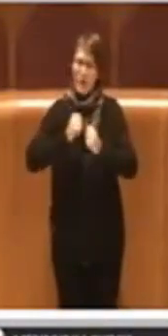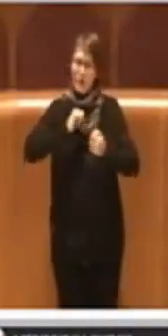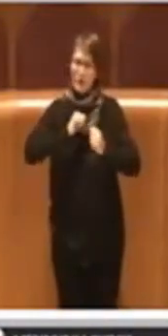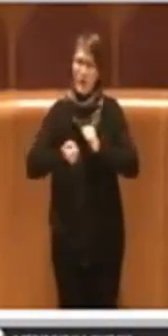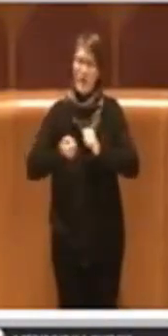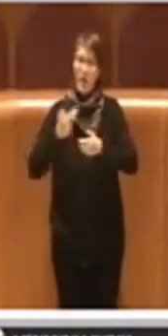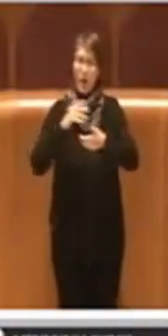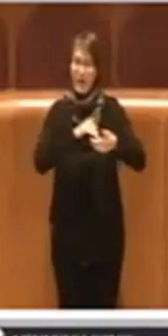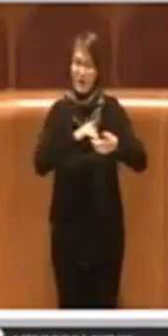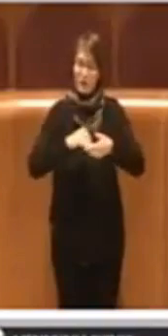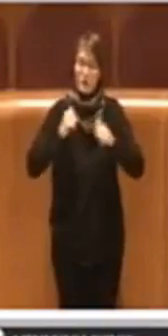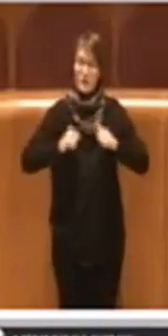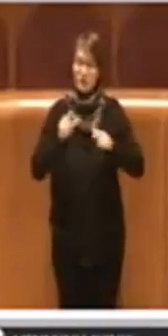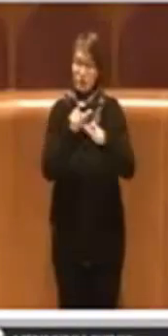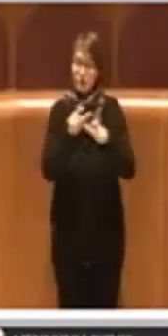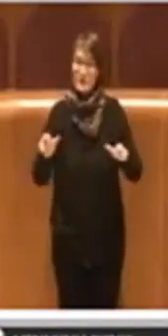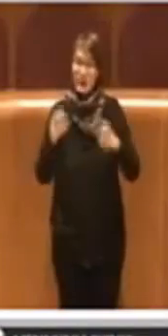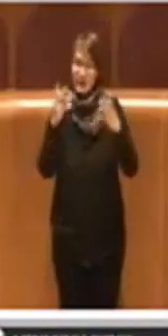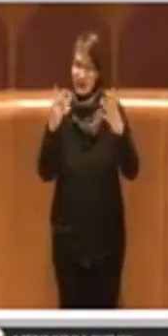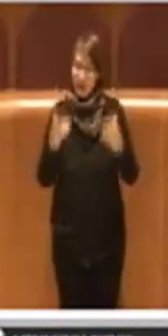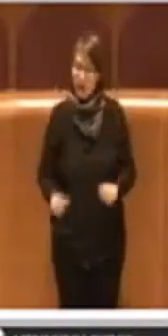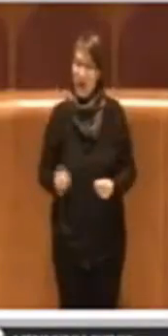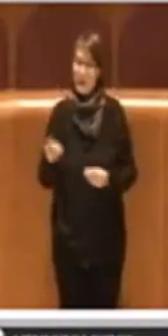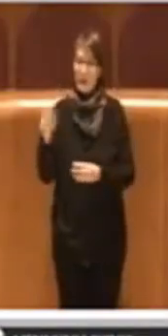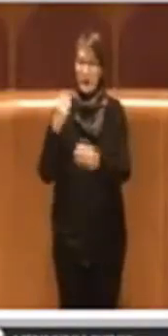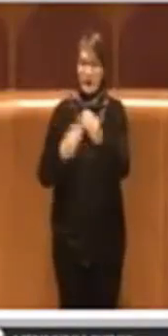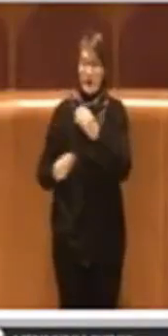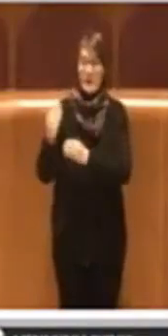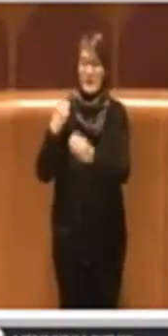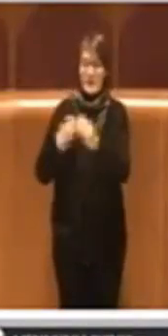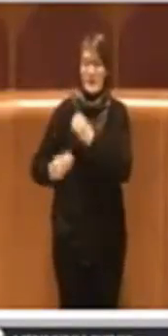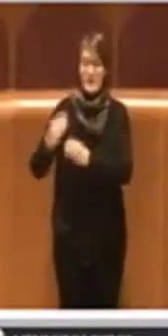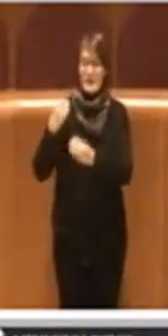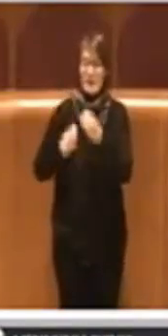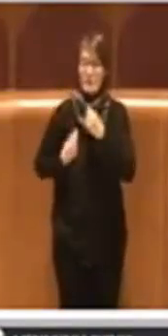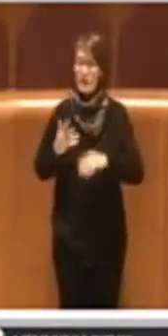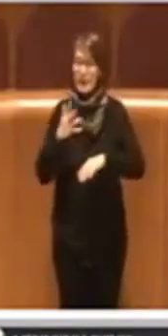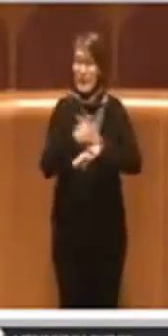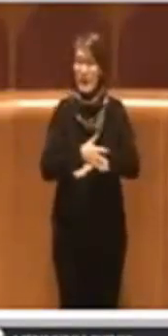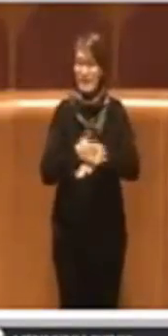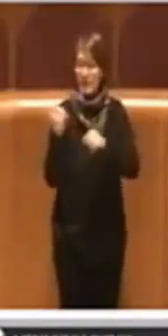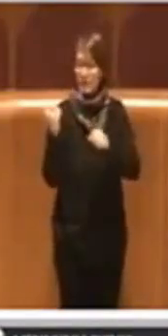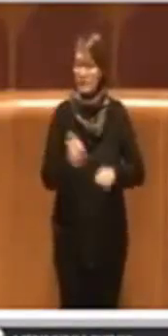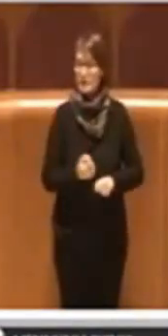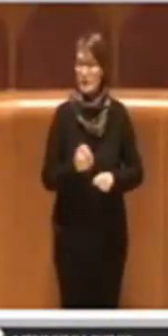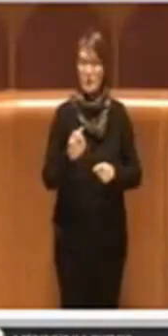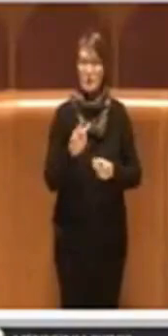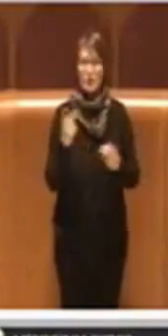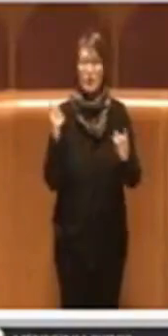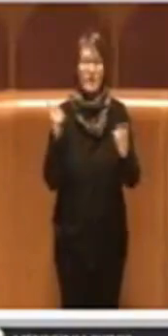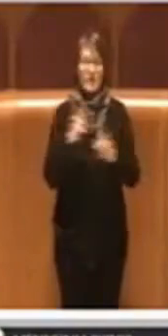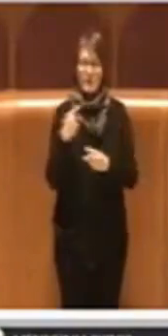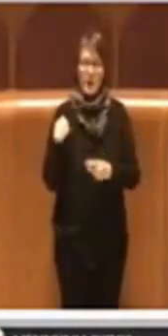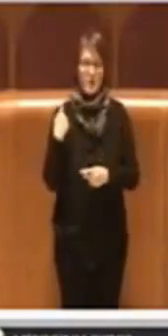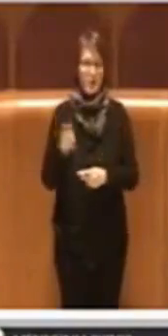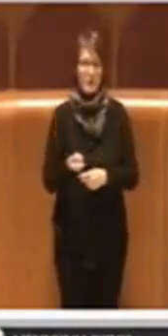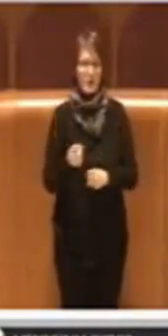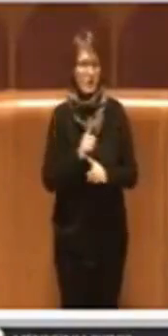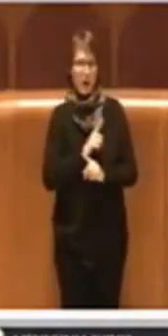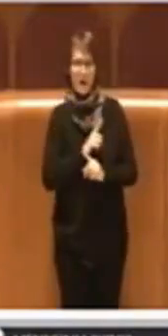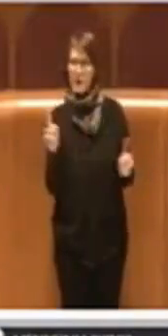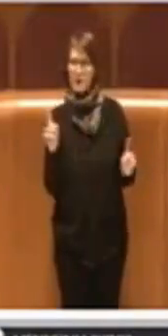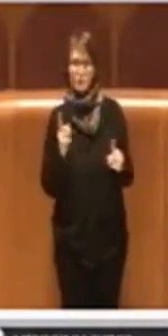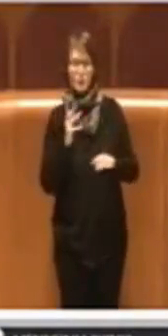di molti cittadini che chiedevano l'intervento delle istituzioni, cosa mai avvenuto nella storia di questo Paese, questa capitale, con